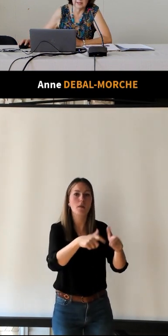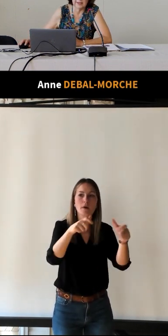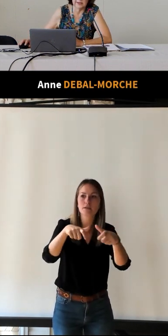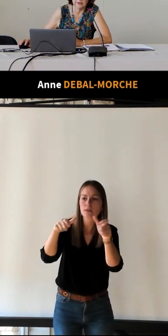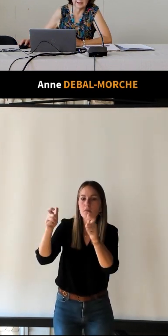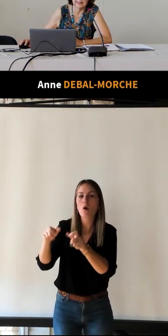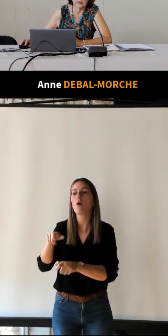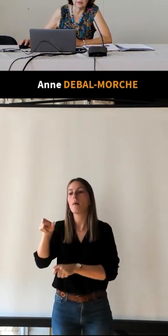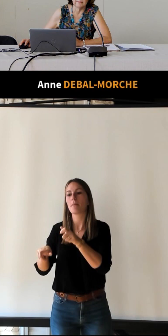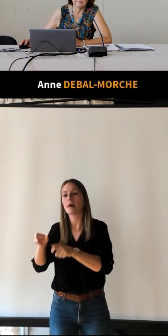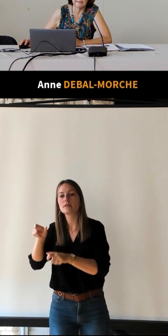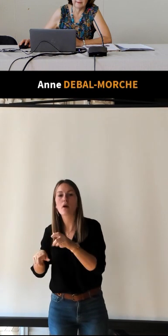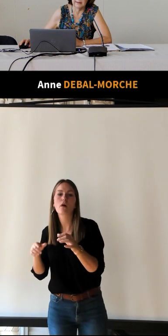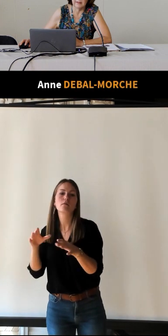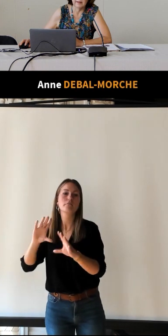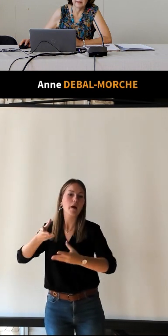personnel avec les hôtesses d'accueil.